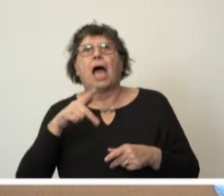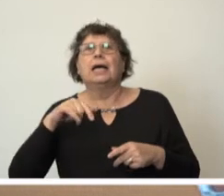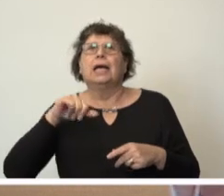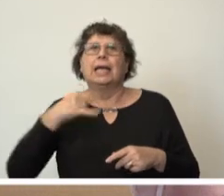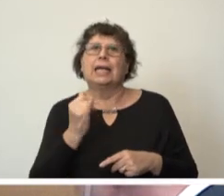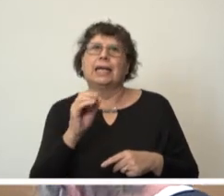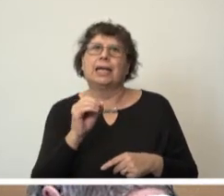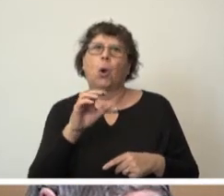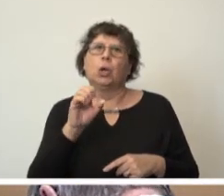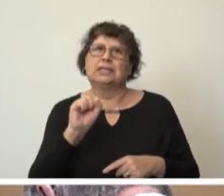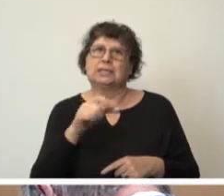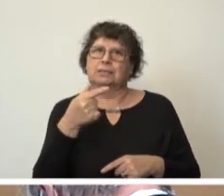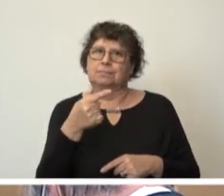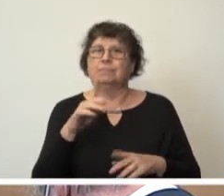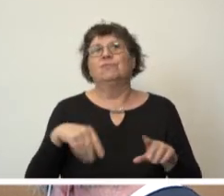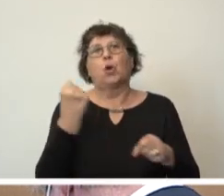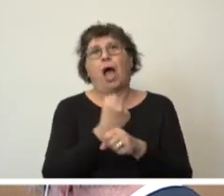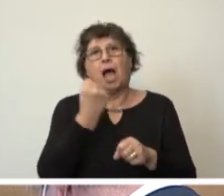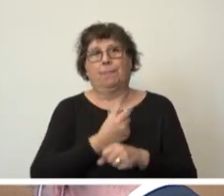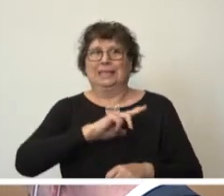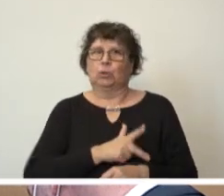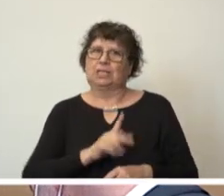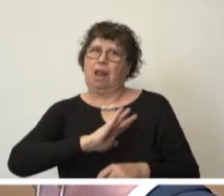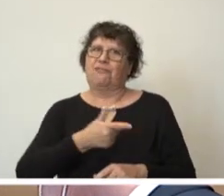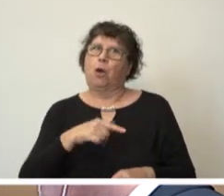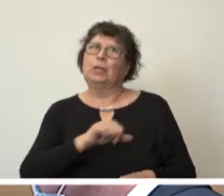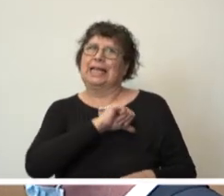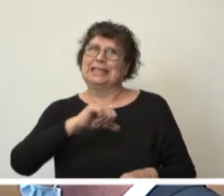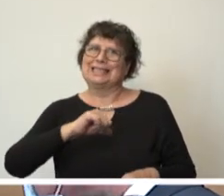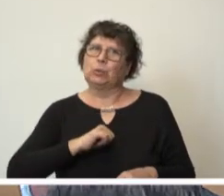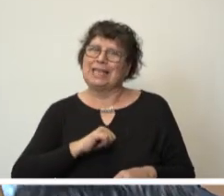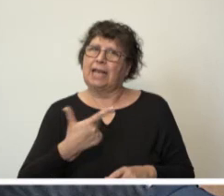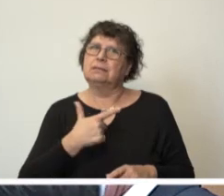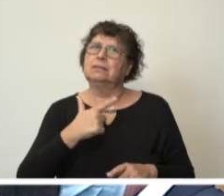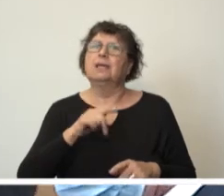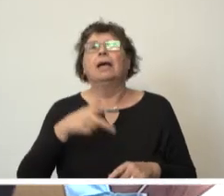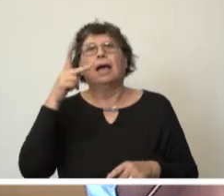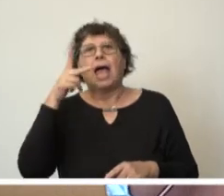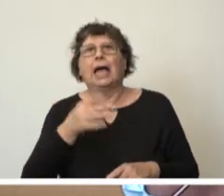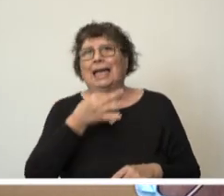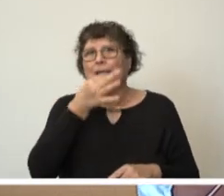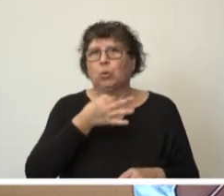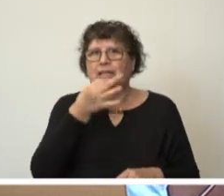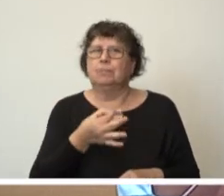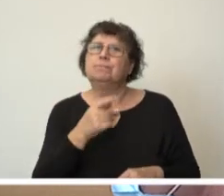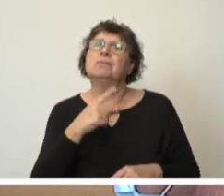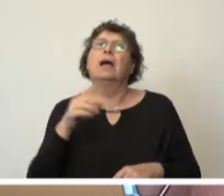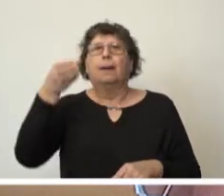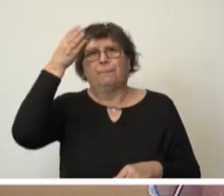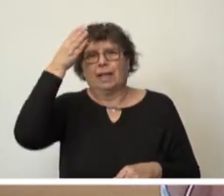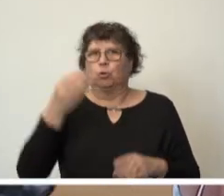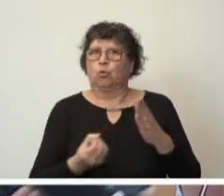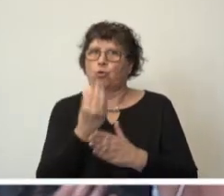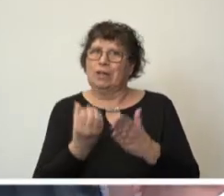Minister für Arbeit, Soziales, Frauen und Gesundheit, Herr Magnus Jung, Ministerin für Bildung und